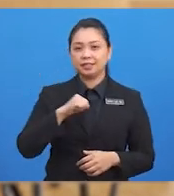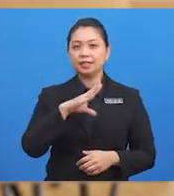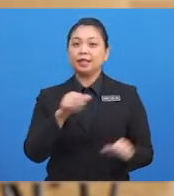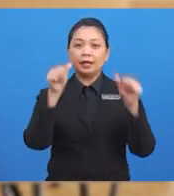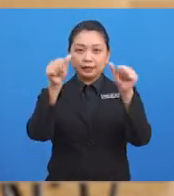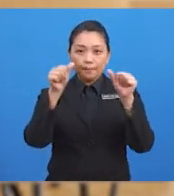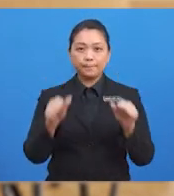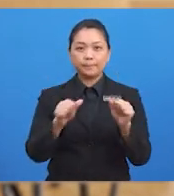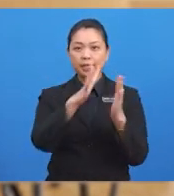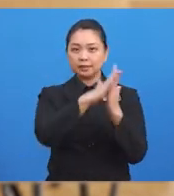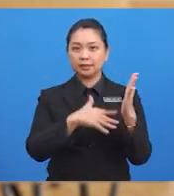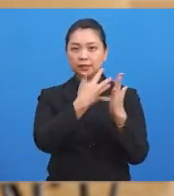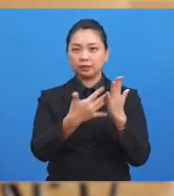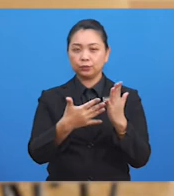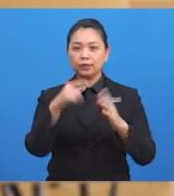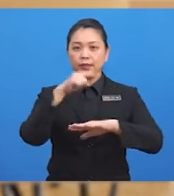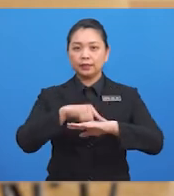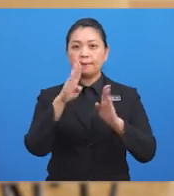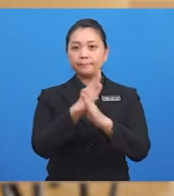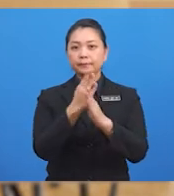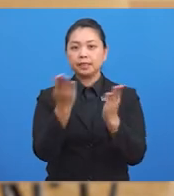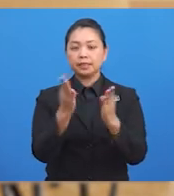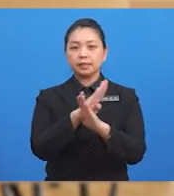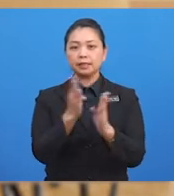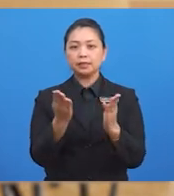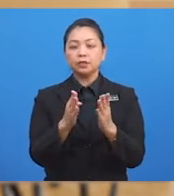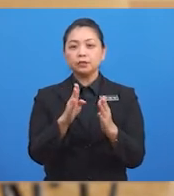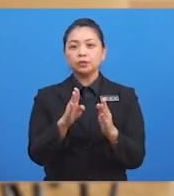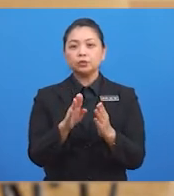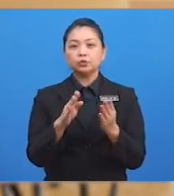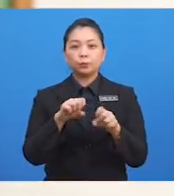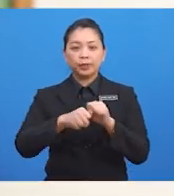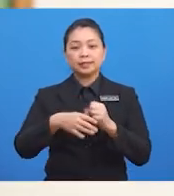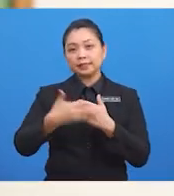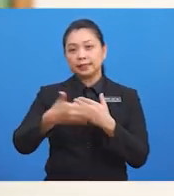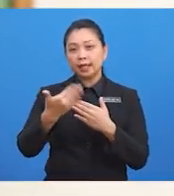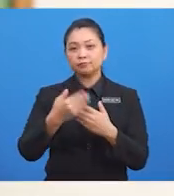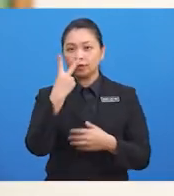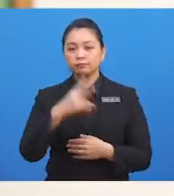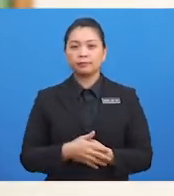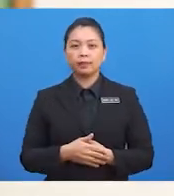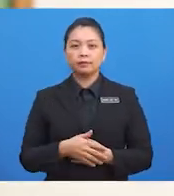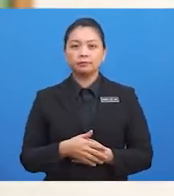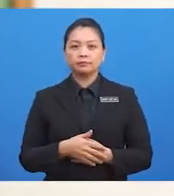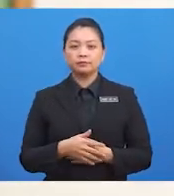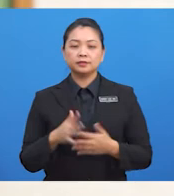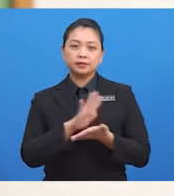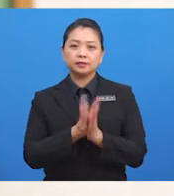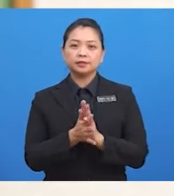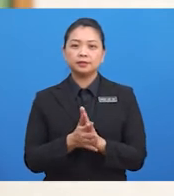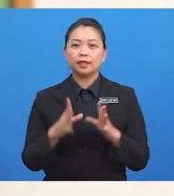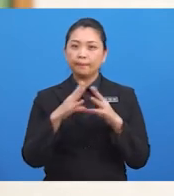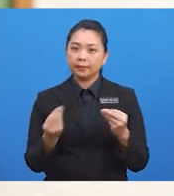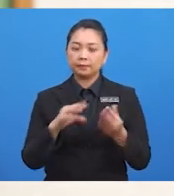tampal jadual tersebut di bilik supaya mudah membuat ulang kaji. Dengan itu, maka tambahlah sesi